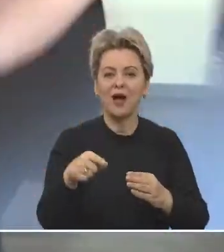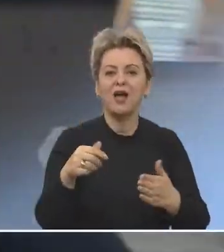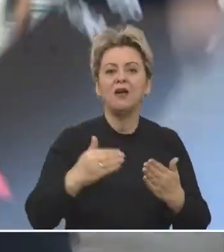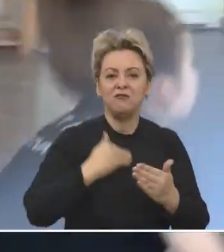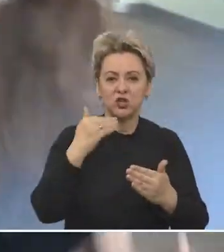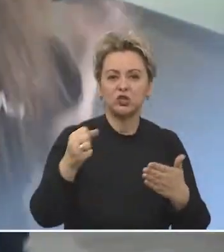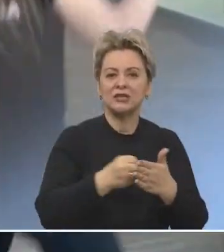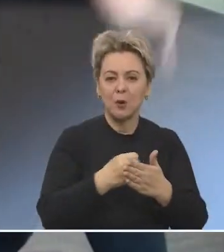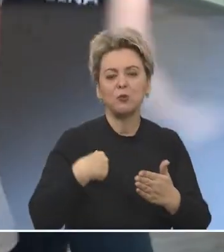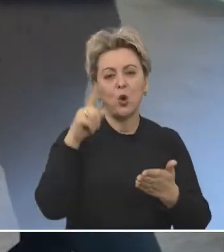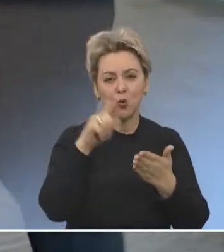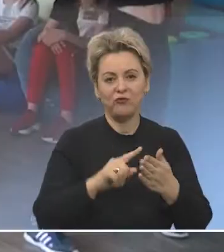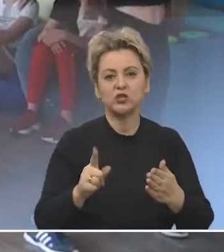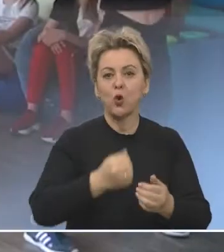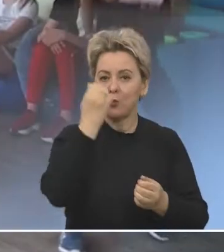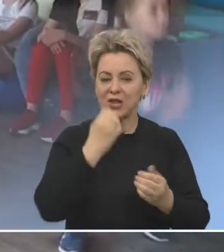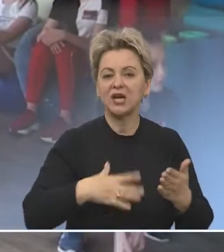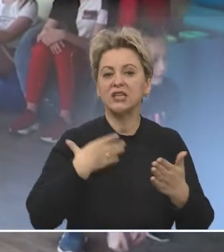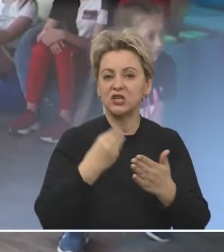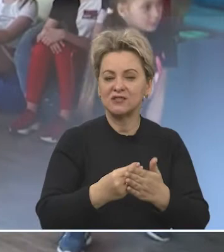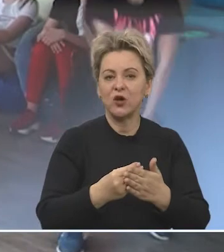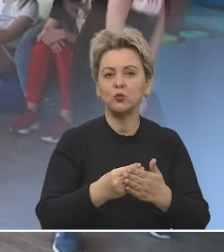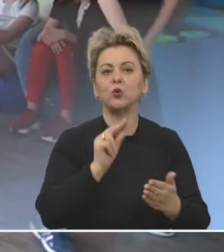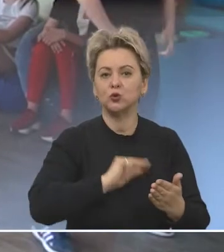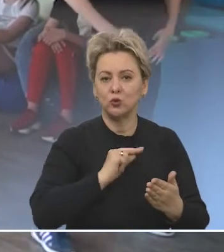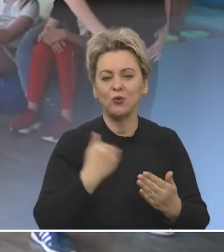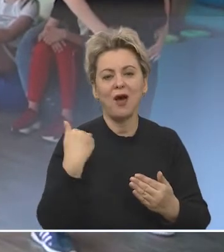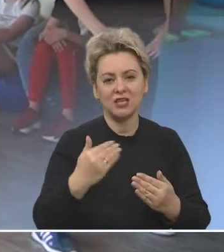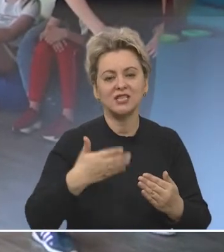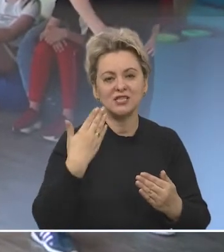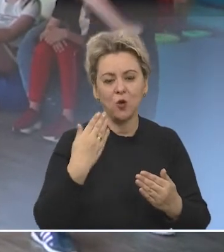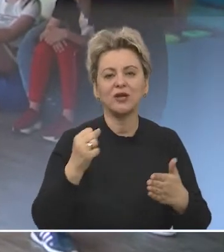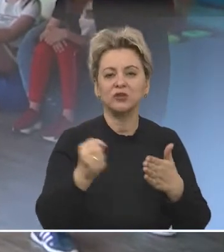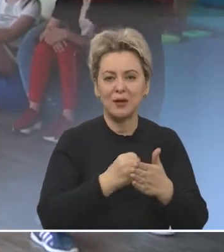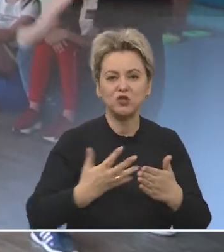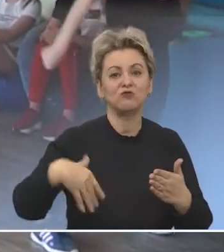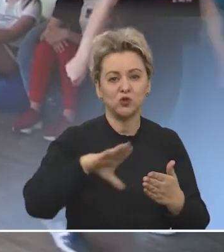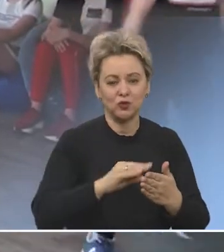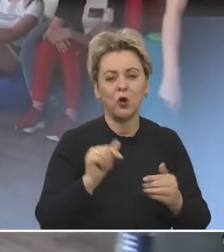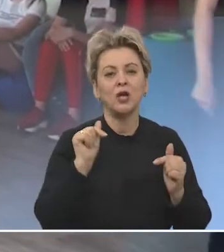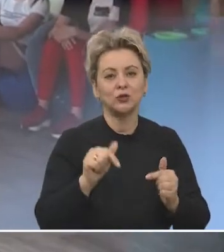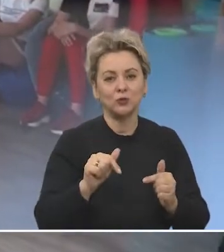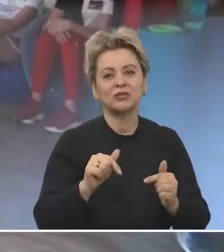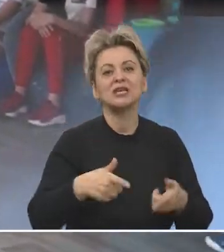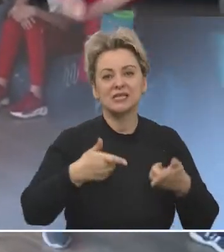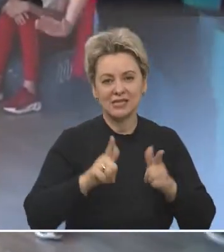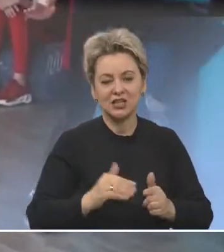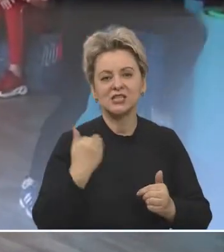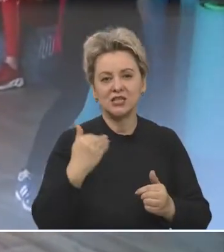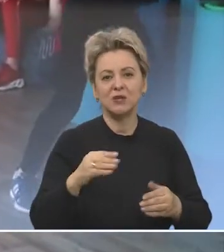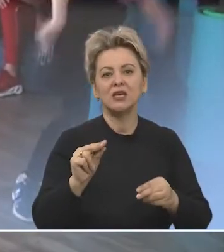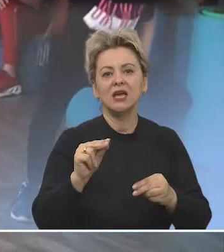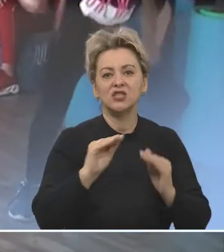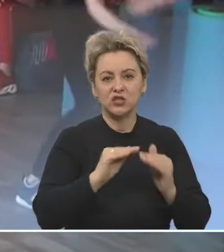много непокоренных вершин. И мы уверены, что благодаря своему упорному труду они с легкостью их достигнут. И тут нельзя не